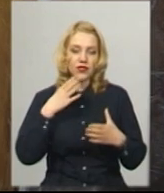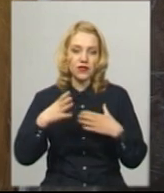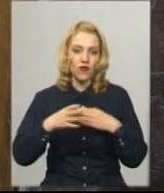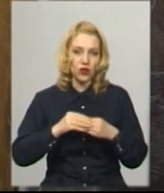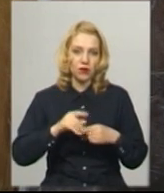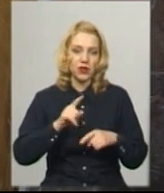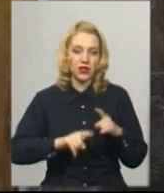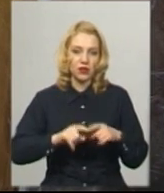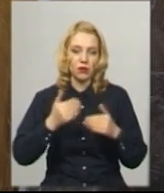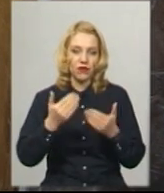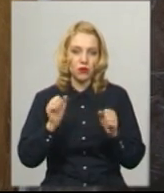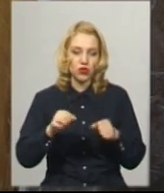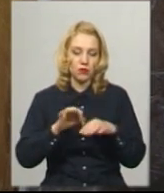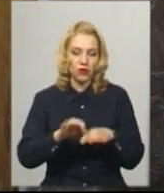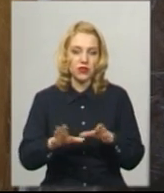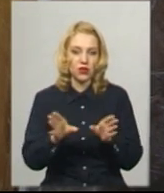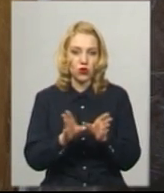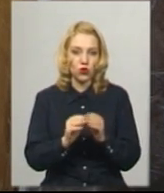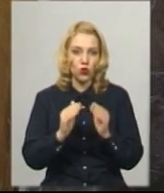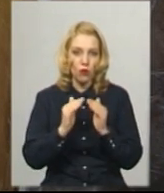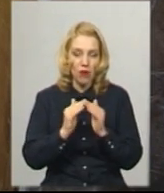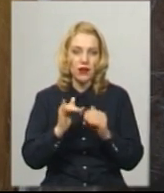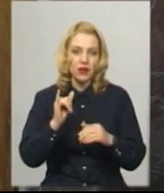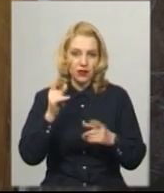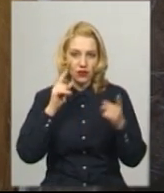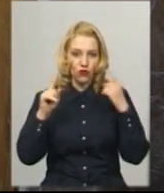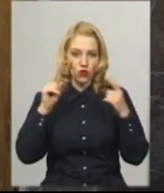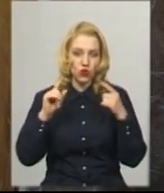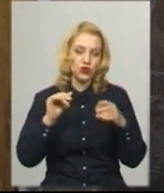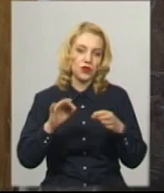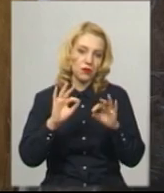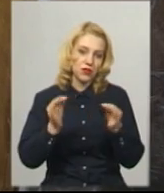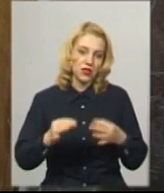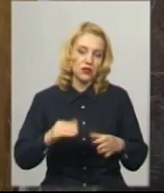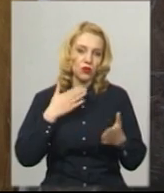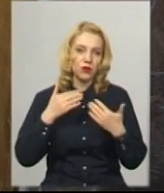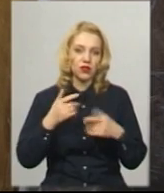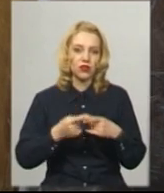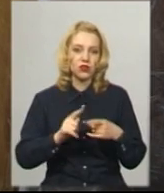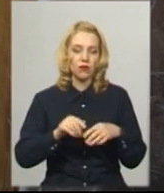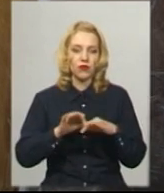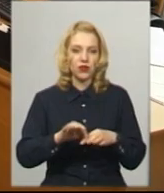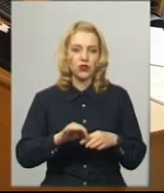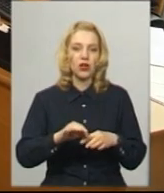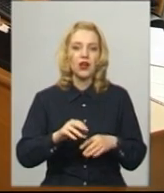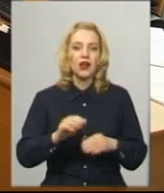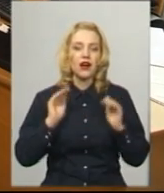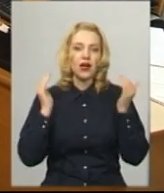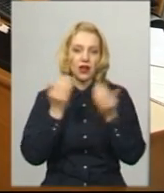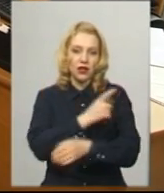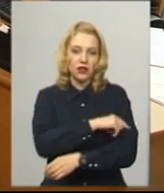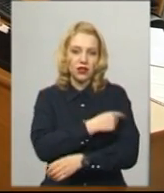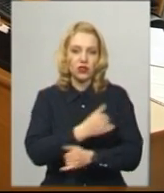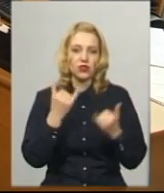рідними ви можете провести дома, а також творчо і мистецьки підійти до проведення карантину. Сьогодні